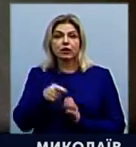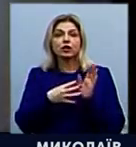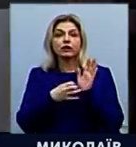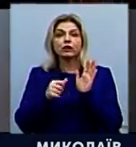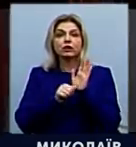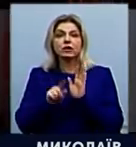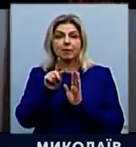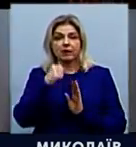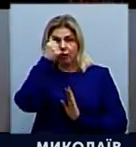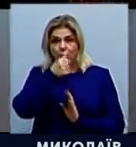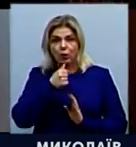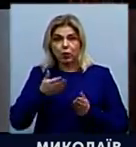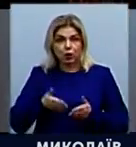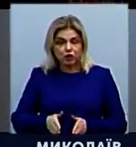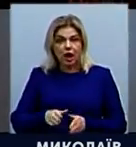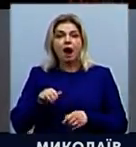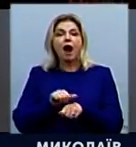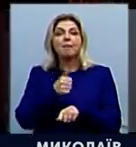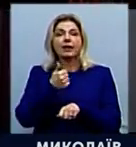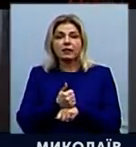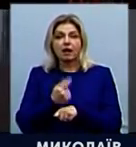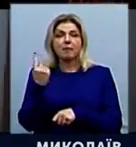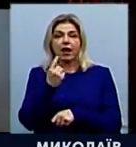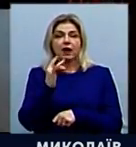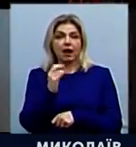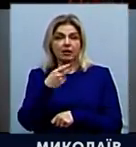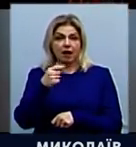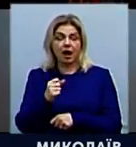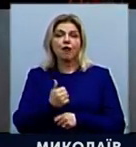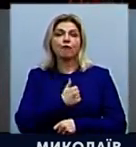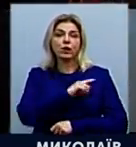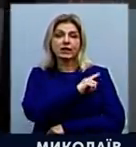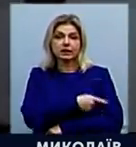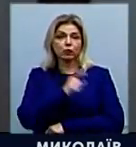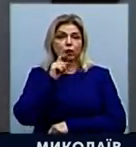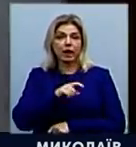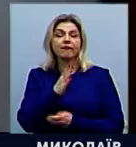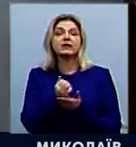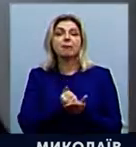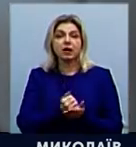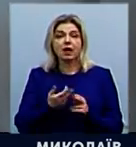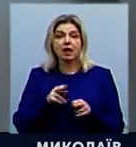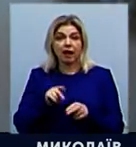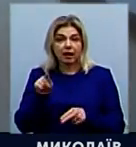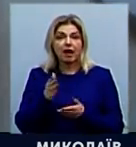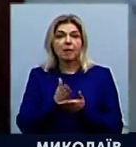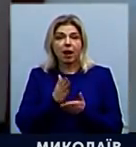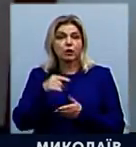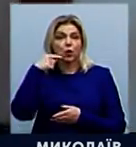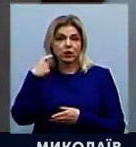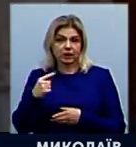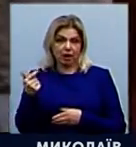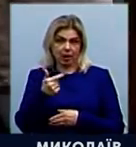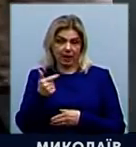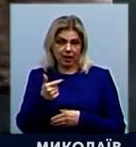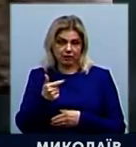року народження, капітана першого рангу Збройних сил України у запасі, який також має російське громадянство.